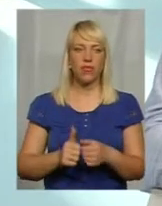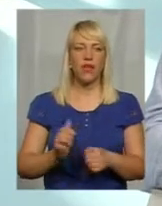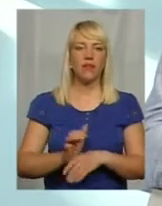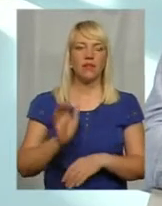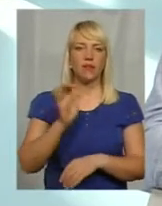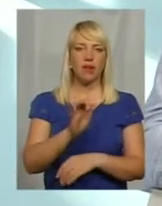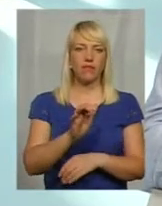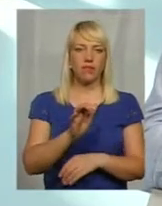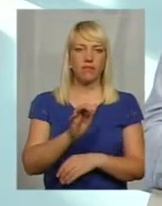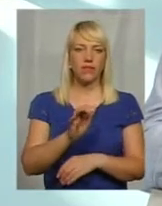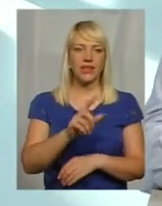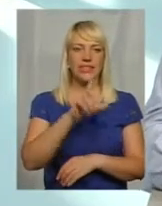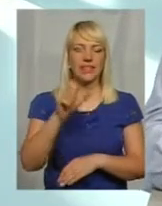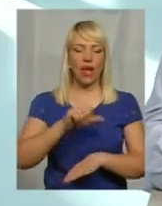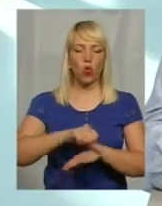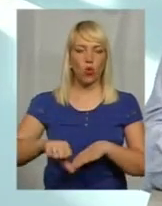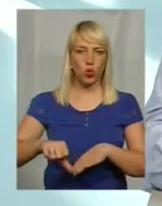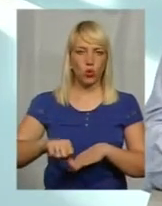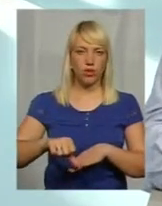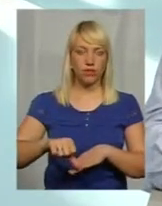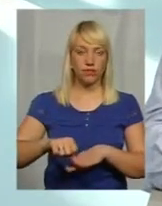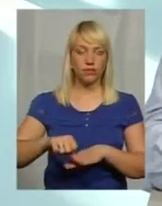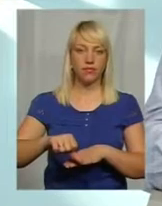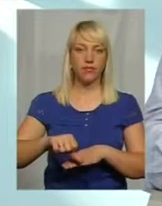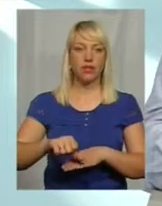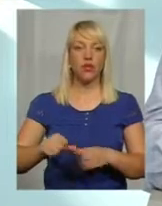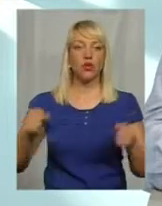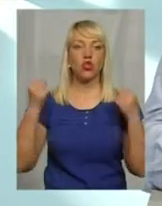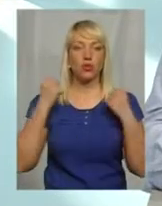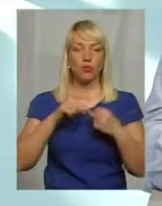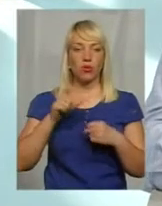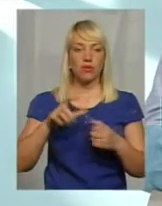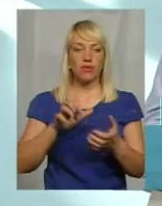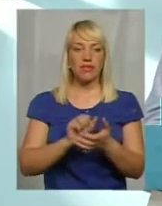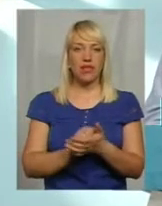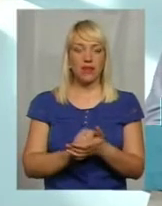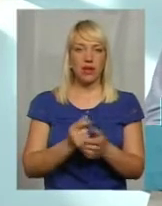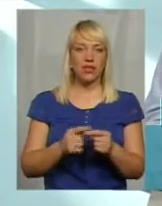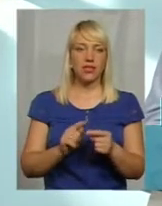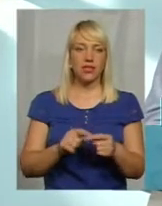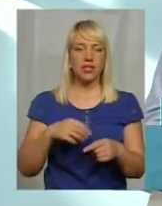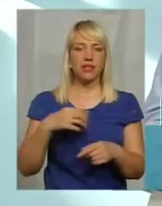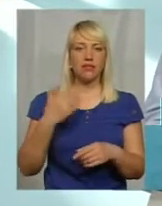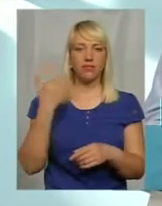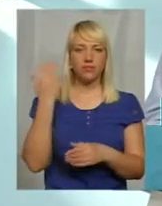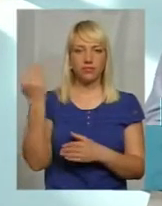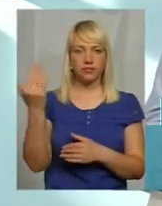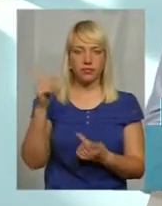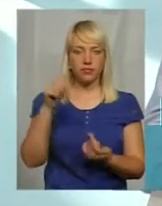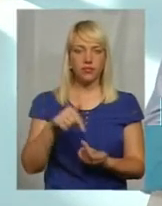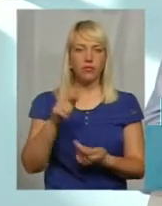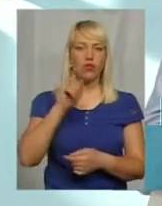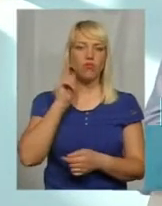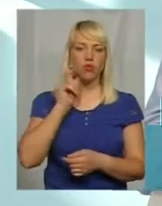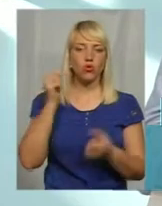Відправка за кордон спортсменів займається, це прерогатива міністерства, молоді та спорту.